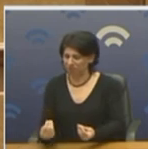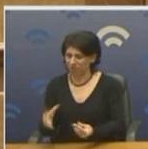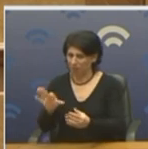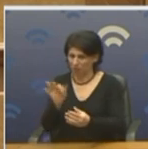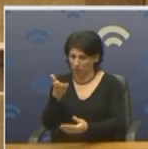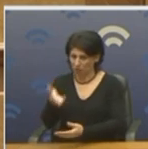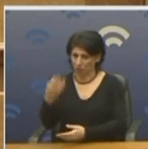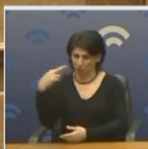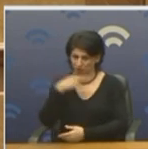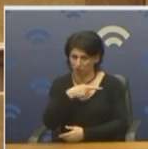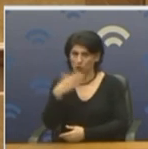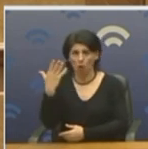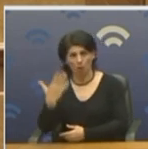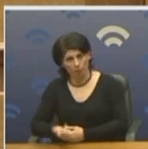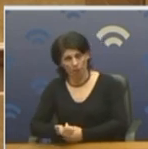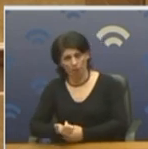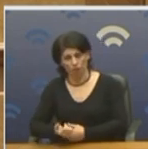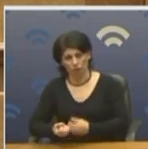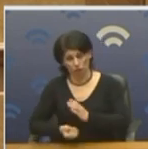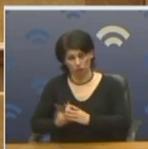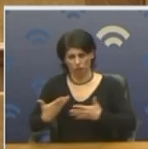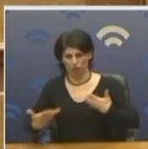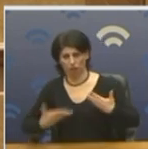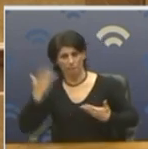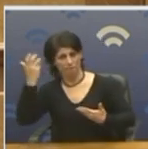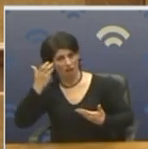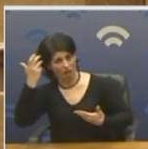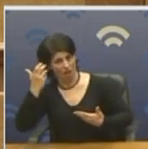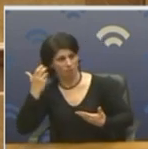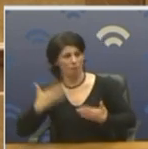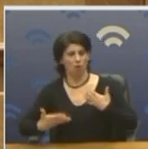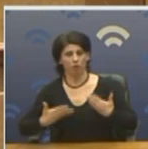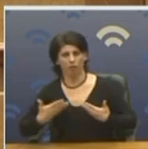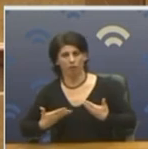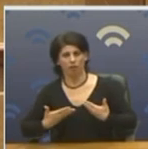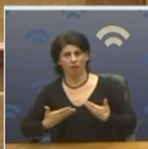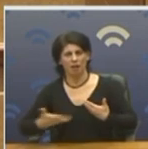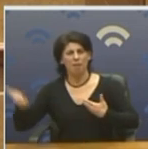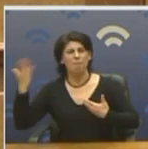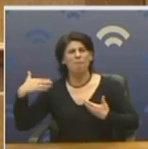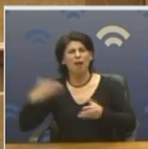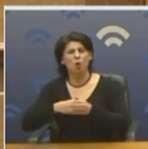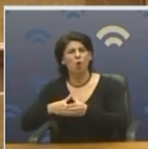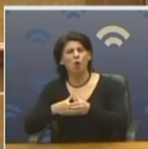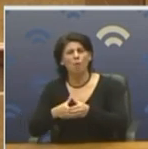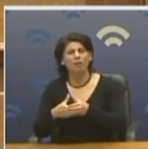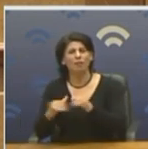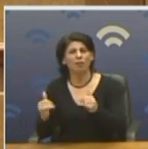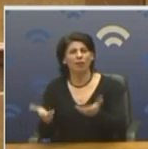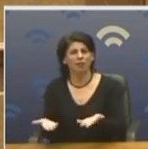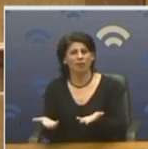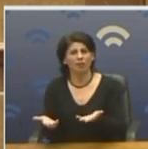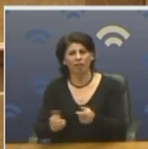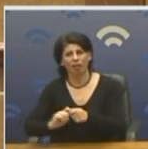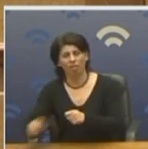πολιτικού, που έχει νεωτερίστικο πνεύμα και μοντέρνο, να κάνει παλαιοκομματικά πυροτεχνήματα. Δώστε 2